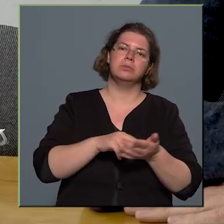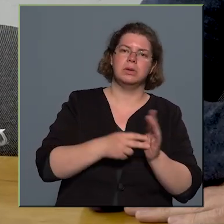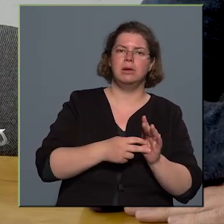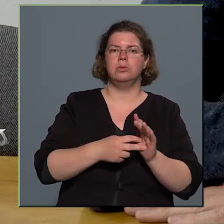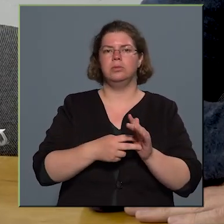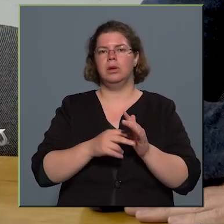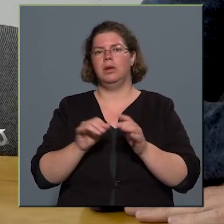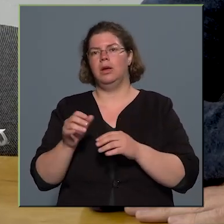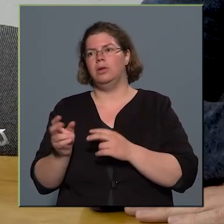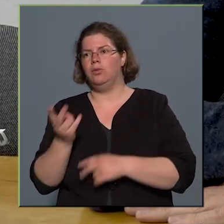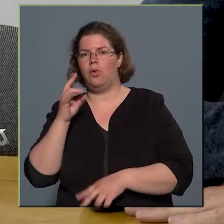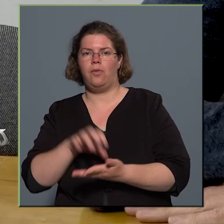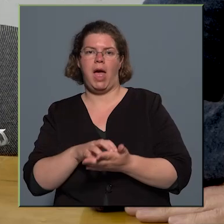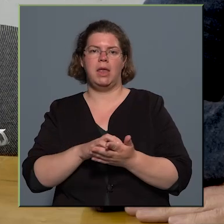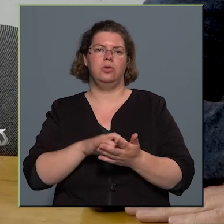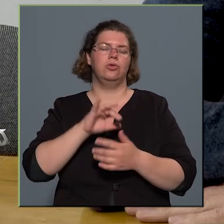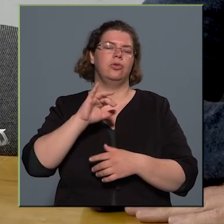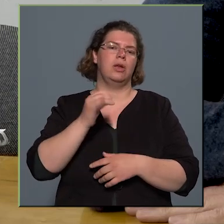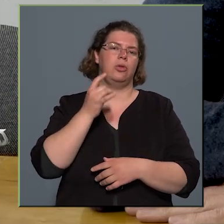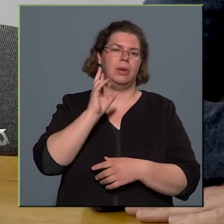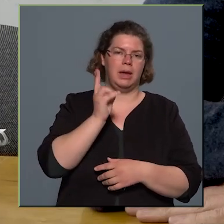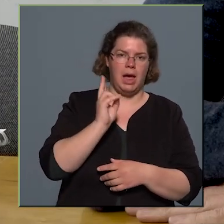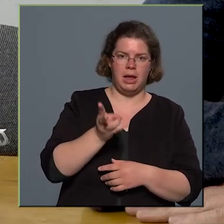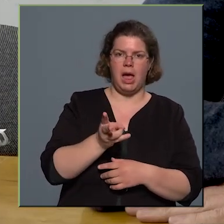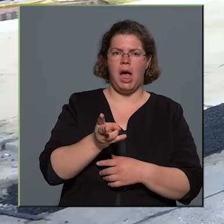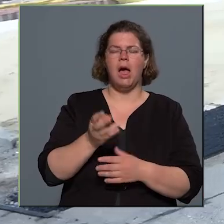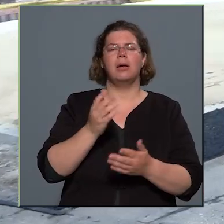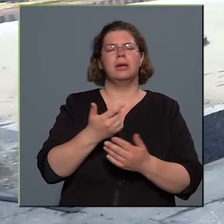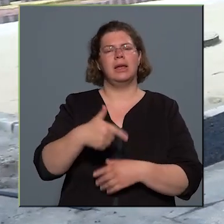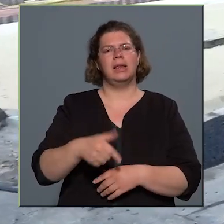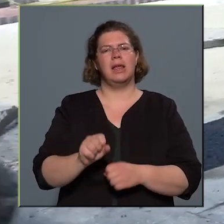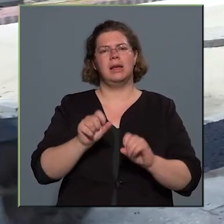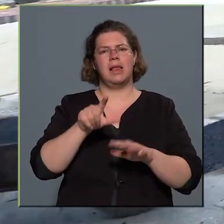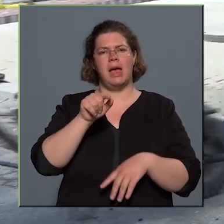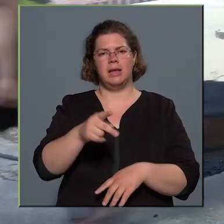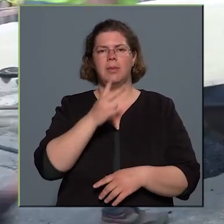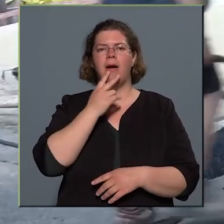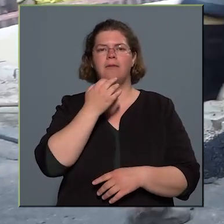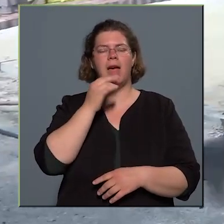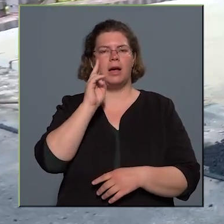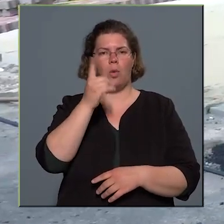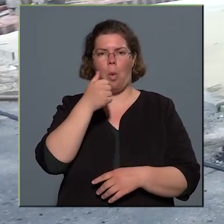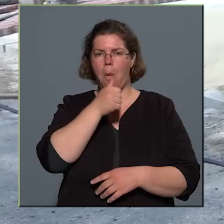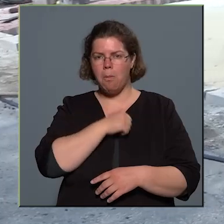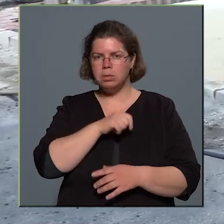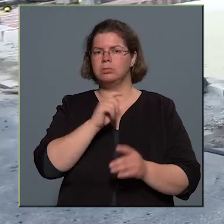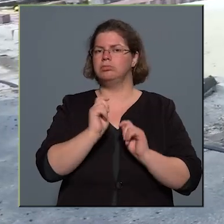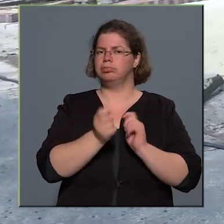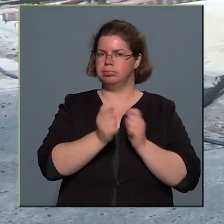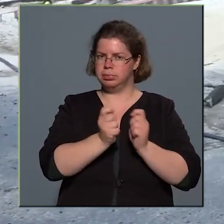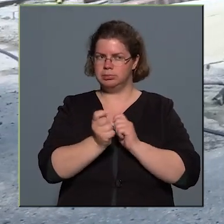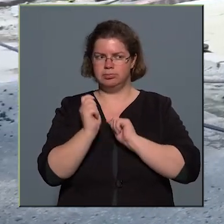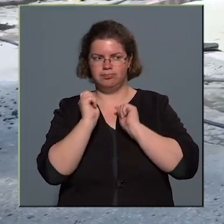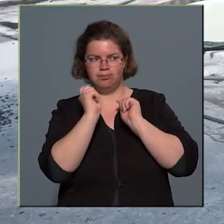még 2017-ben nyújtottak be Európai Uniós pályázatot, ez a VECOP program keretében, a Versenyképes Közép